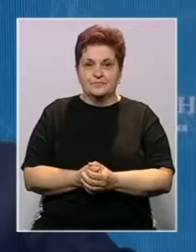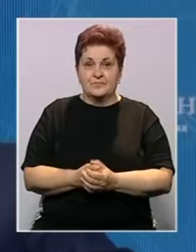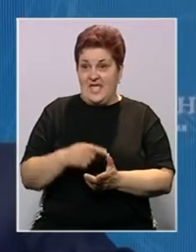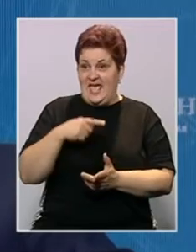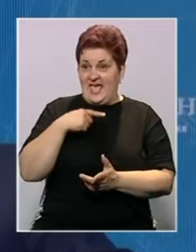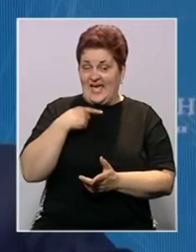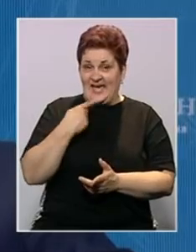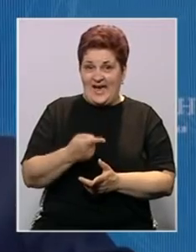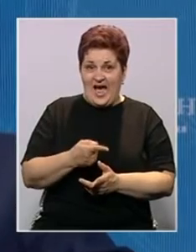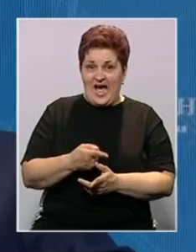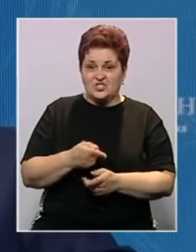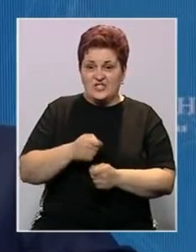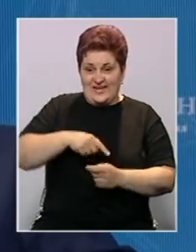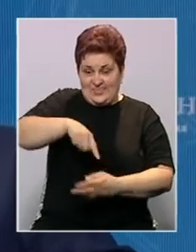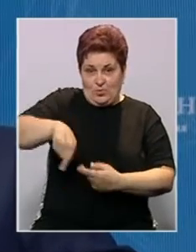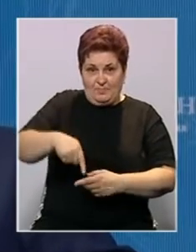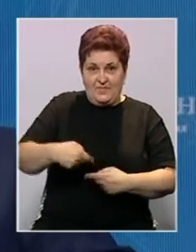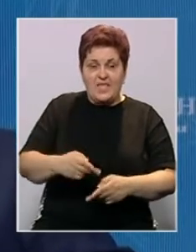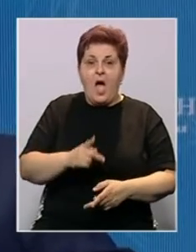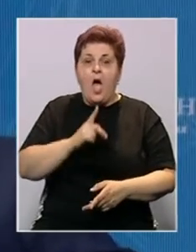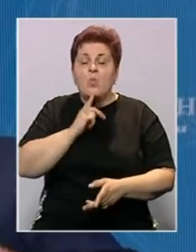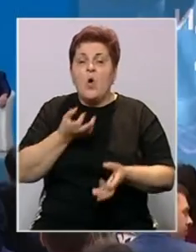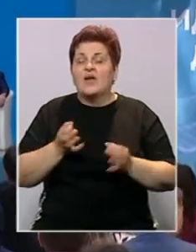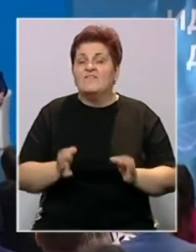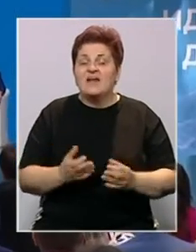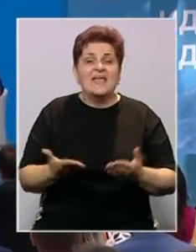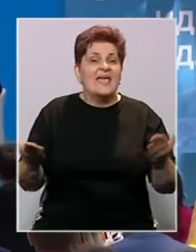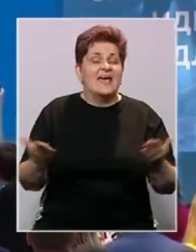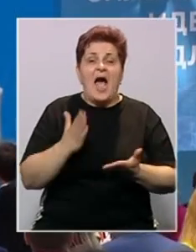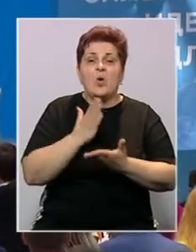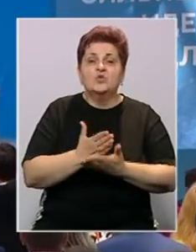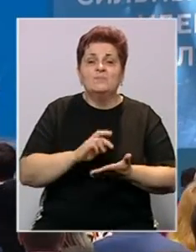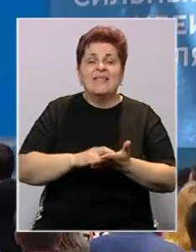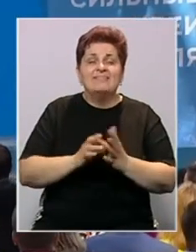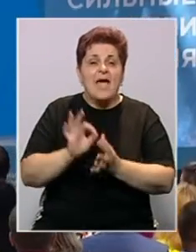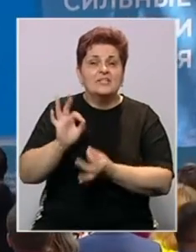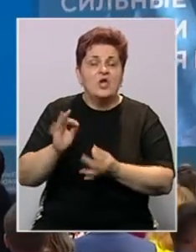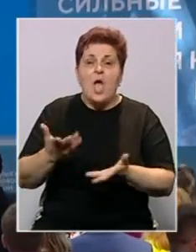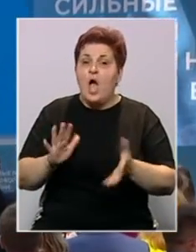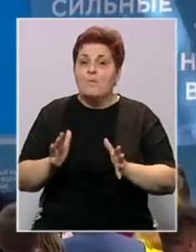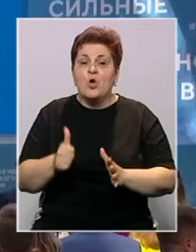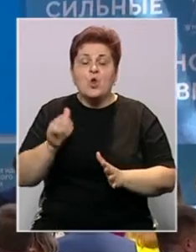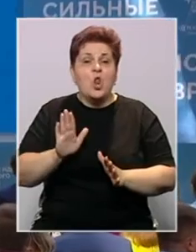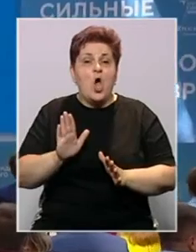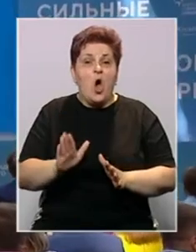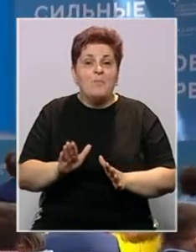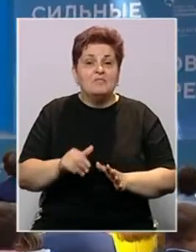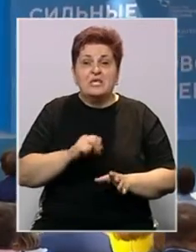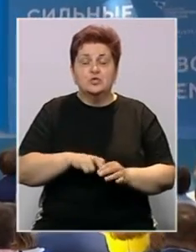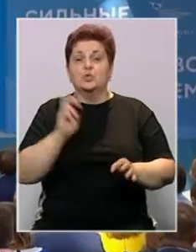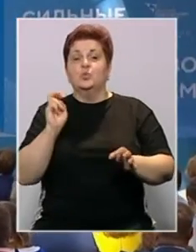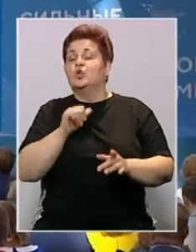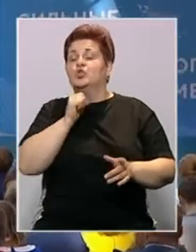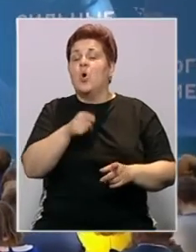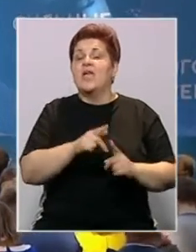Kažu da će vratiti ove turbine, bar jednu, a u kojoj kvaliteti, kakvi će biti tehnički parametri, možda će u jednom trenutku se isključiti